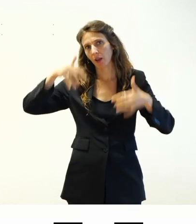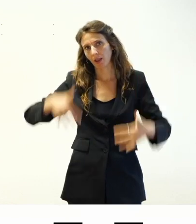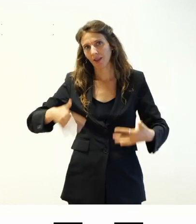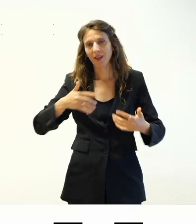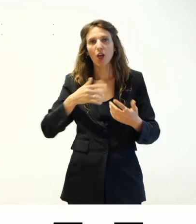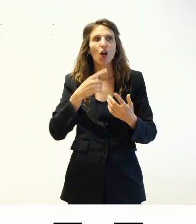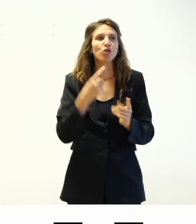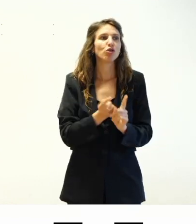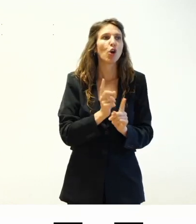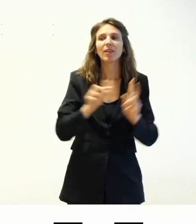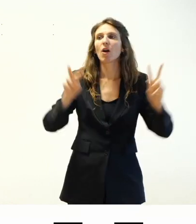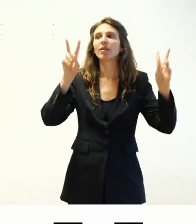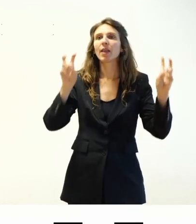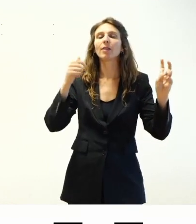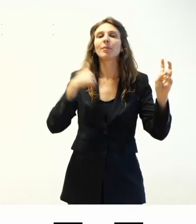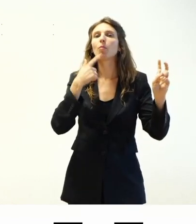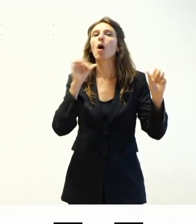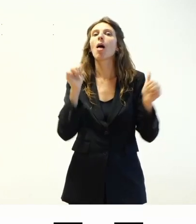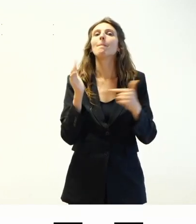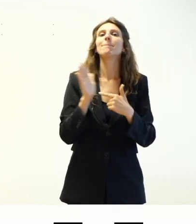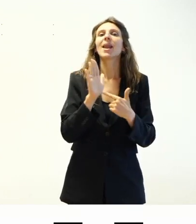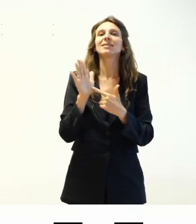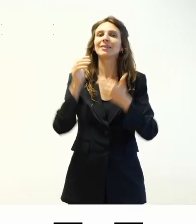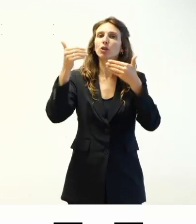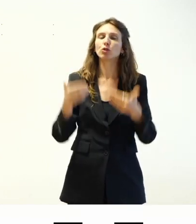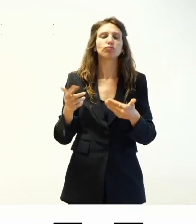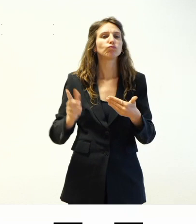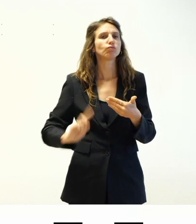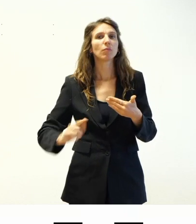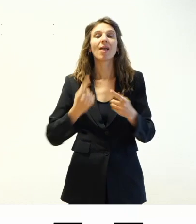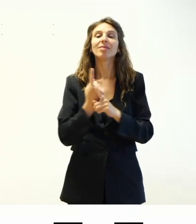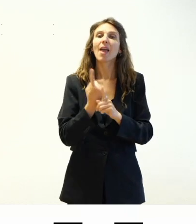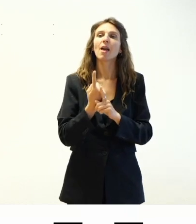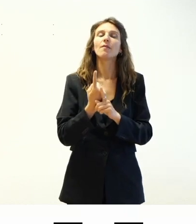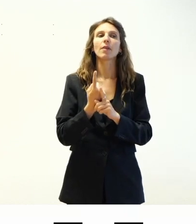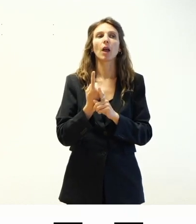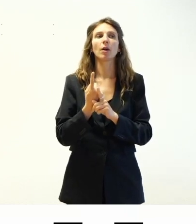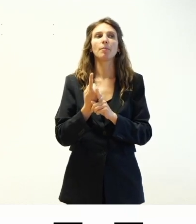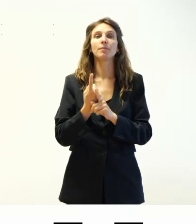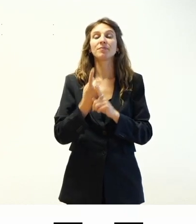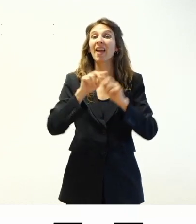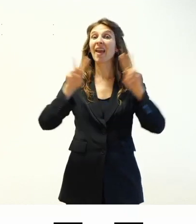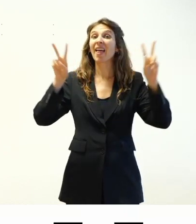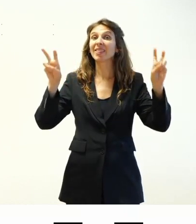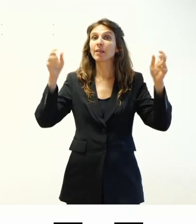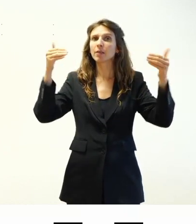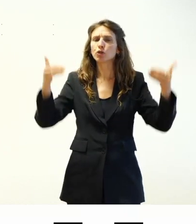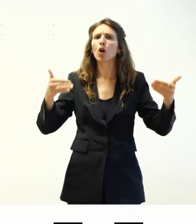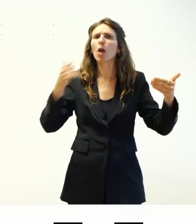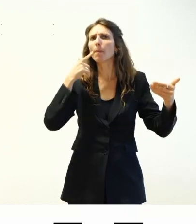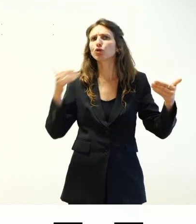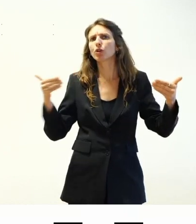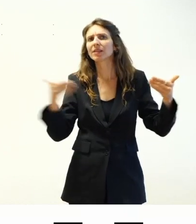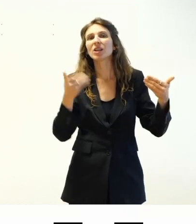utilizzare le intestazioni per scopo di presentazione e posso decidere di andare a nascondere le intestazioni visivamente se sono